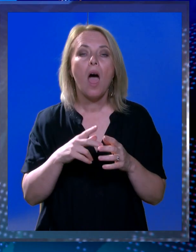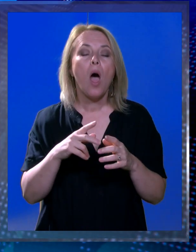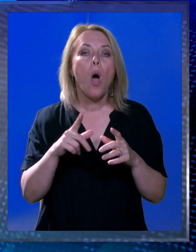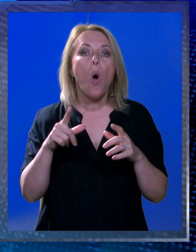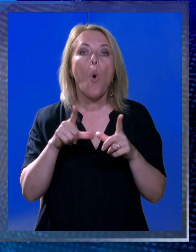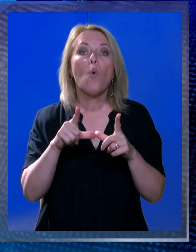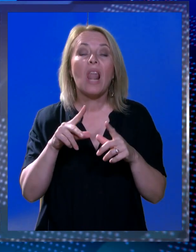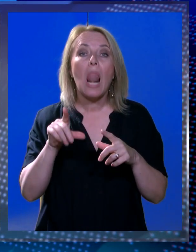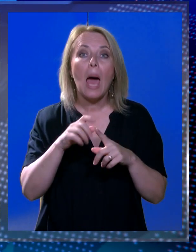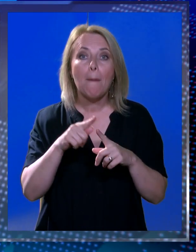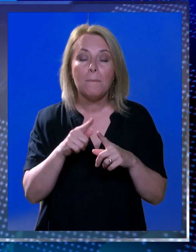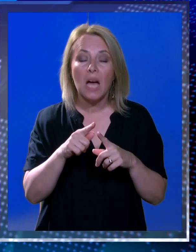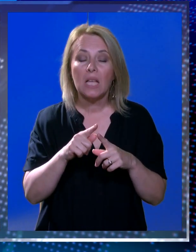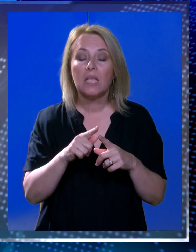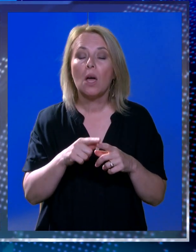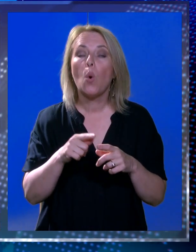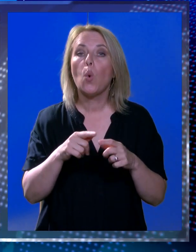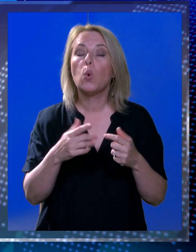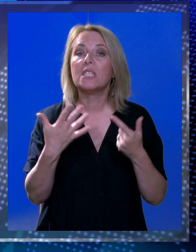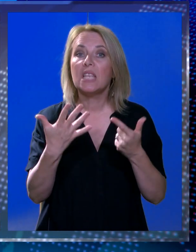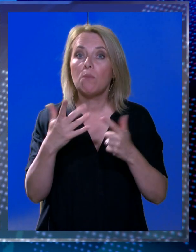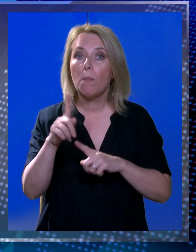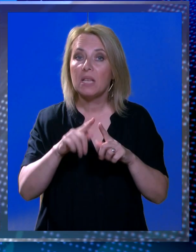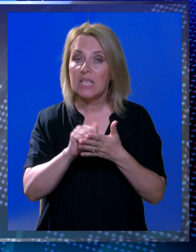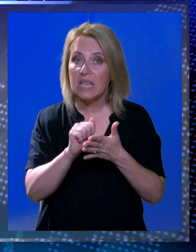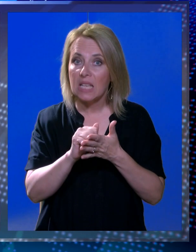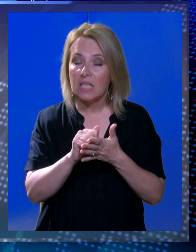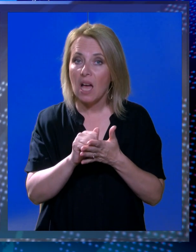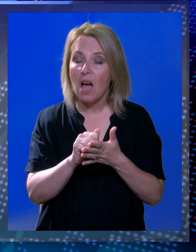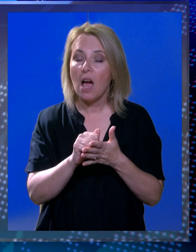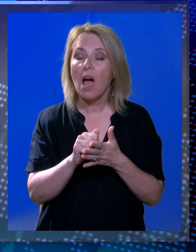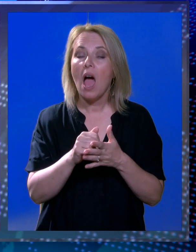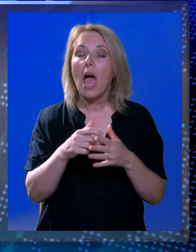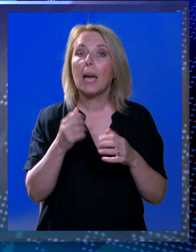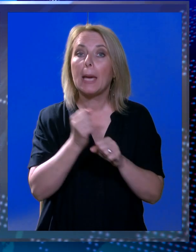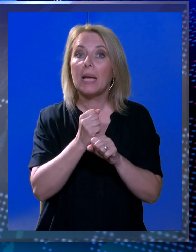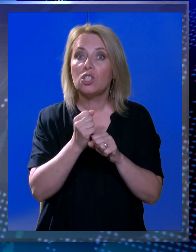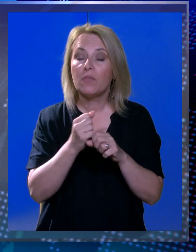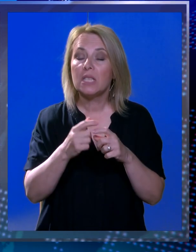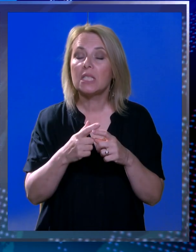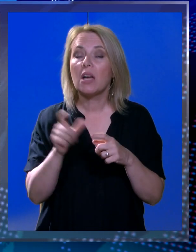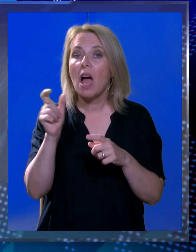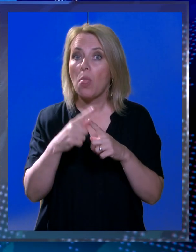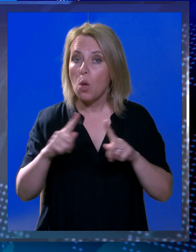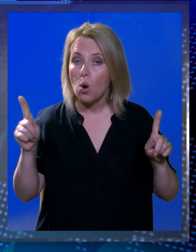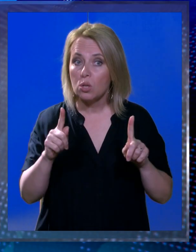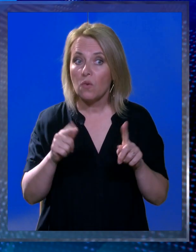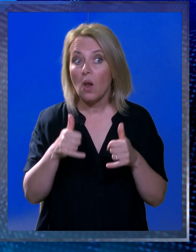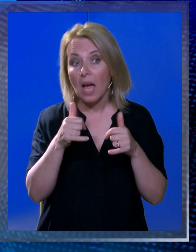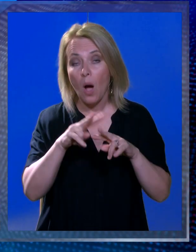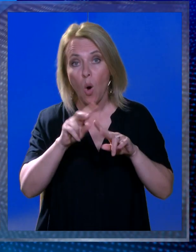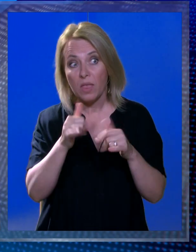su se u veliko pokrenule u srpnju kada je izdana građevinska dozvola, a hotel od danas gubi svoje prepoznatljive stare oblike.